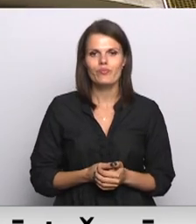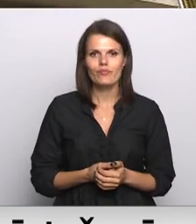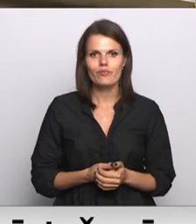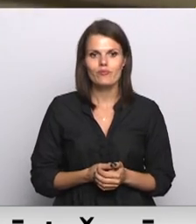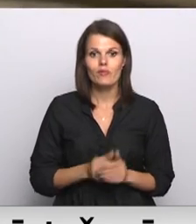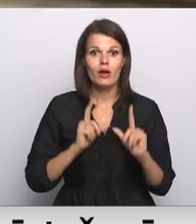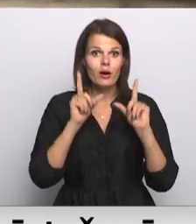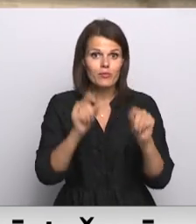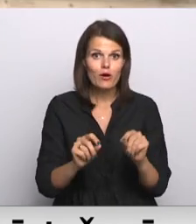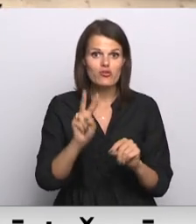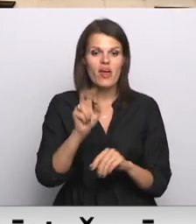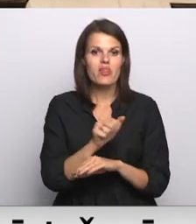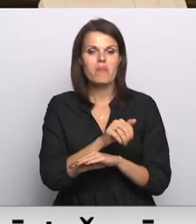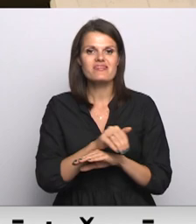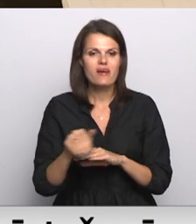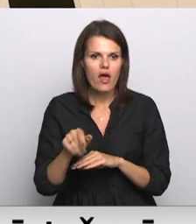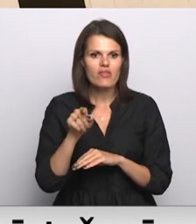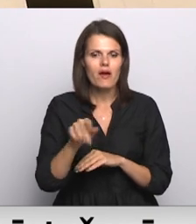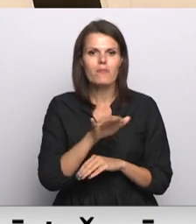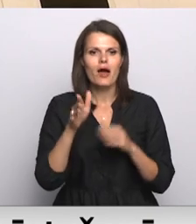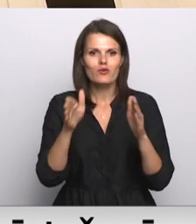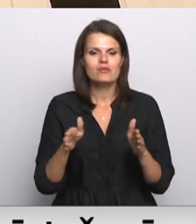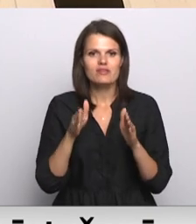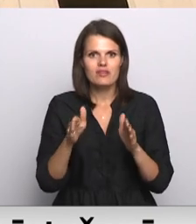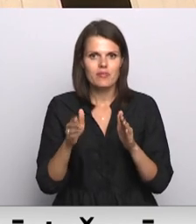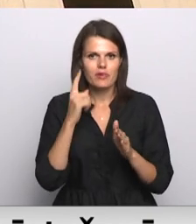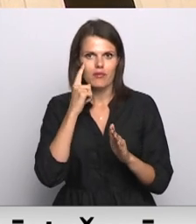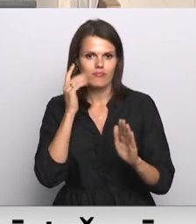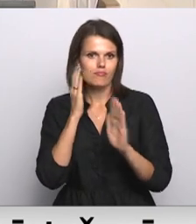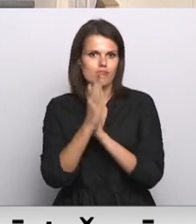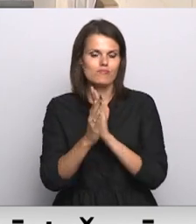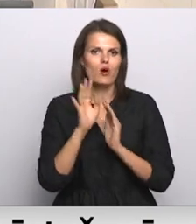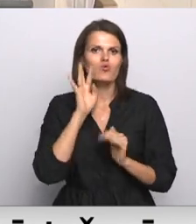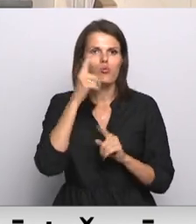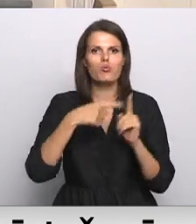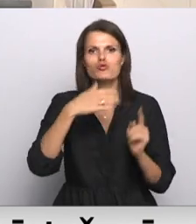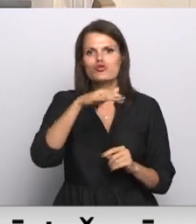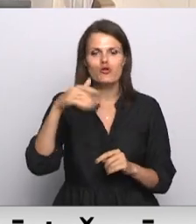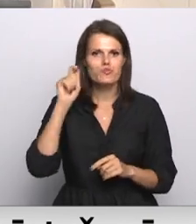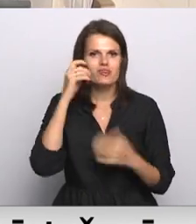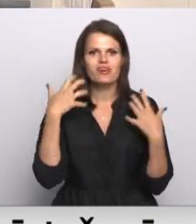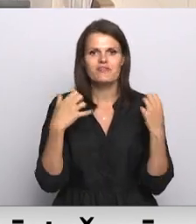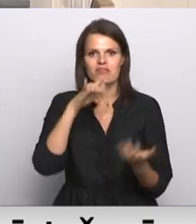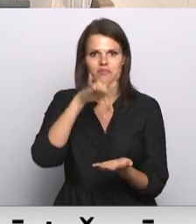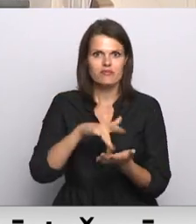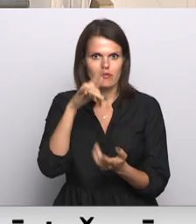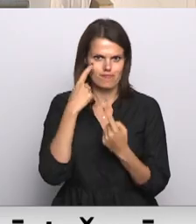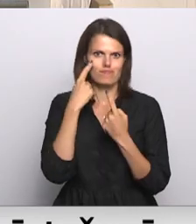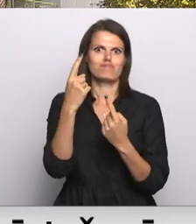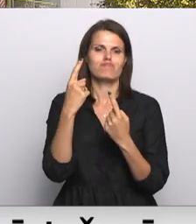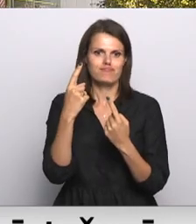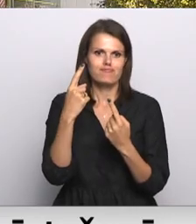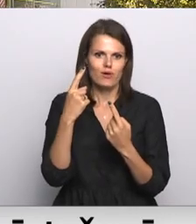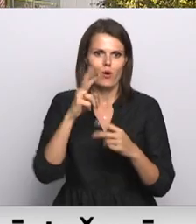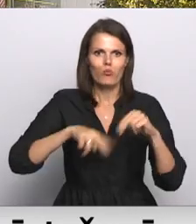Braucot pa vienības gatvig ar bērnu slimnīcas torņkalnā, topošo pusauģu psihiskās veselības centru nevar nepamanīt.